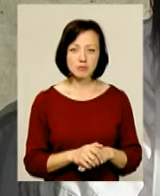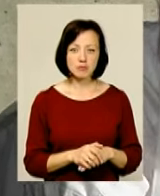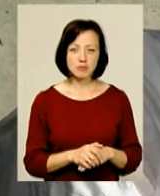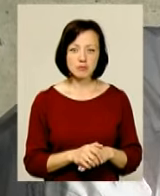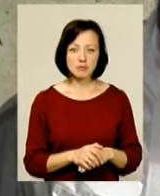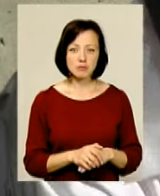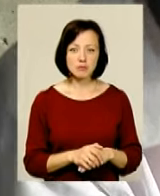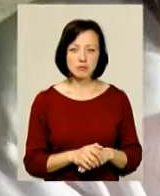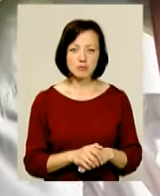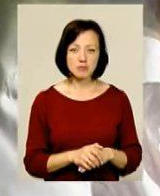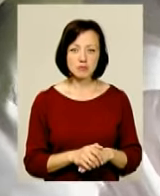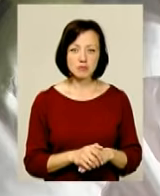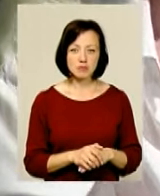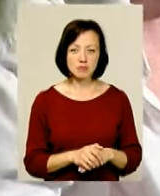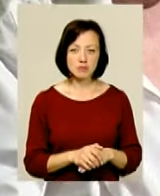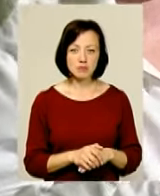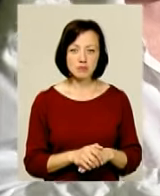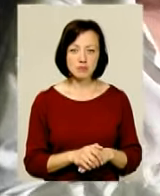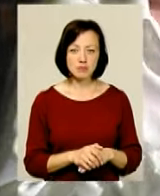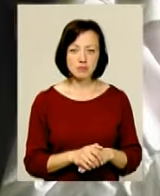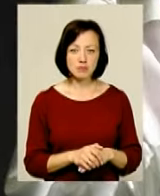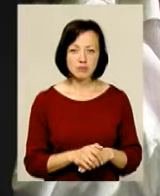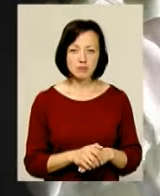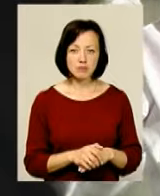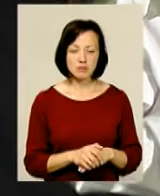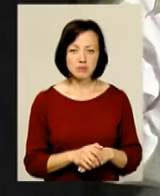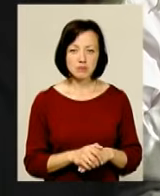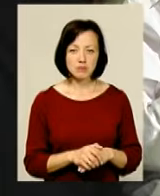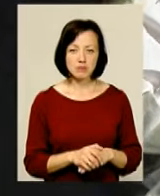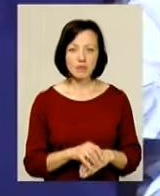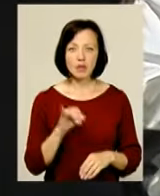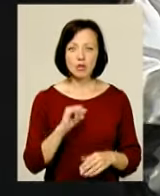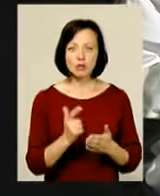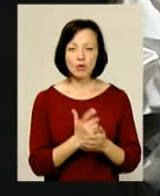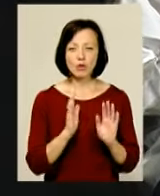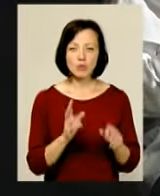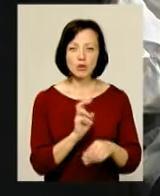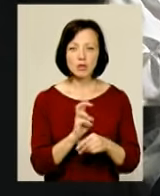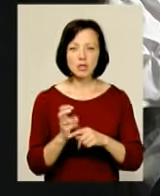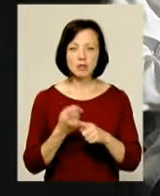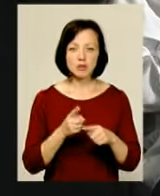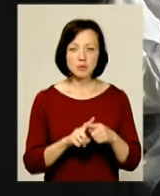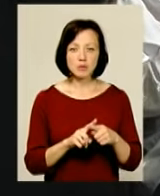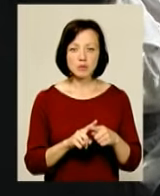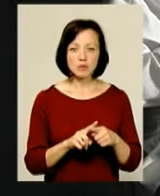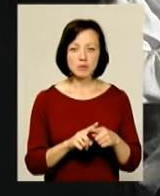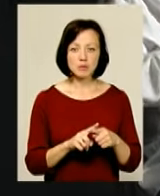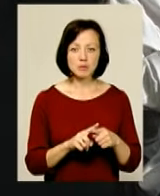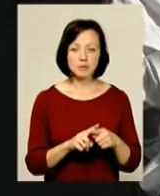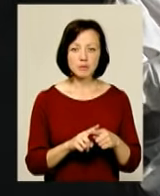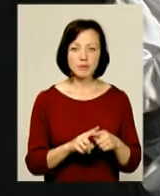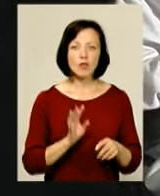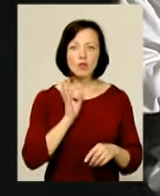І знову буду ходити з нами світом, а щоб бачити в досвіда.